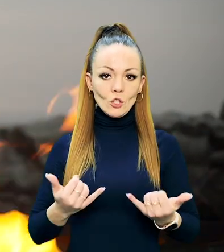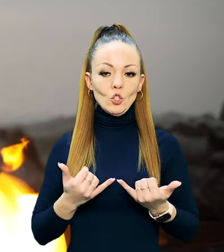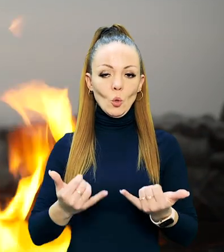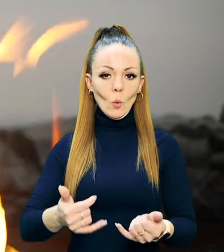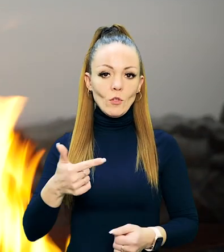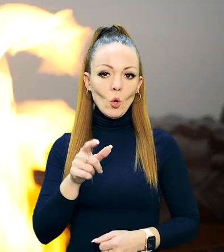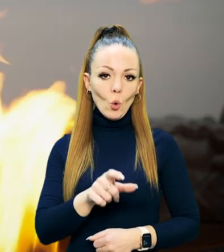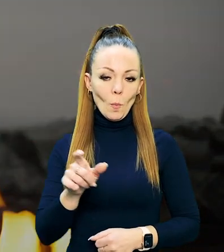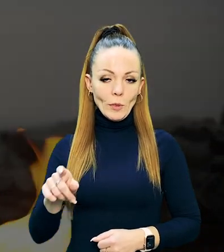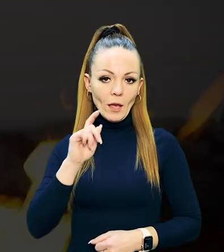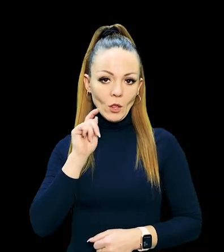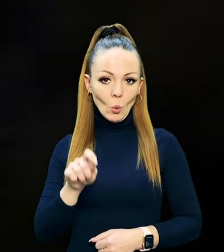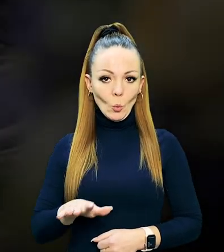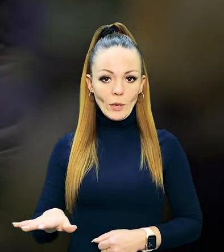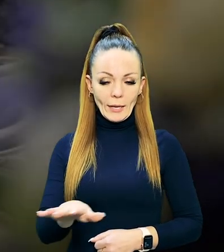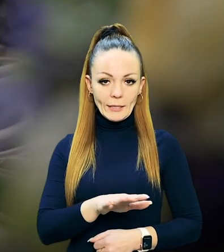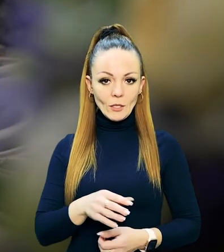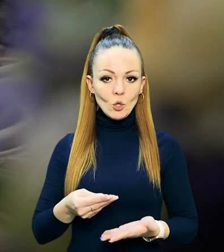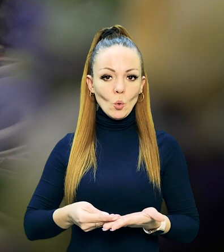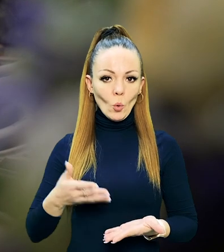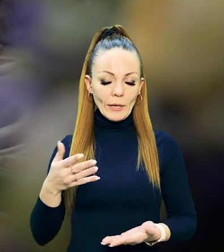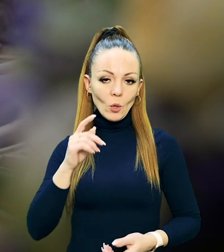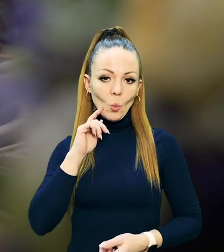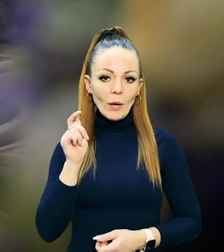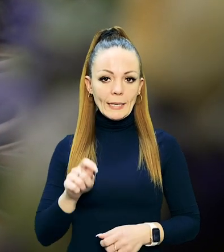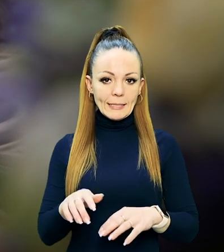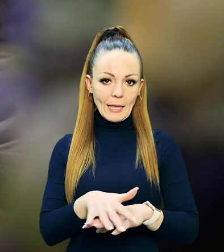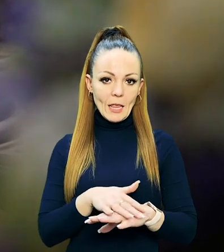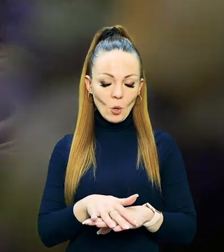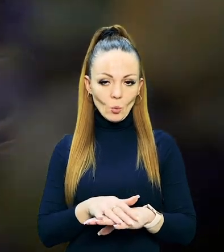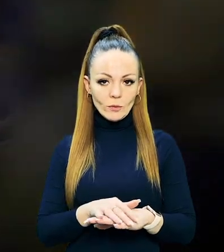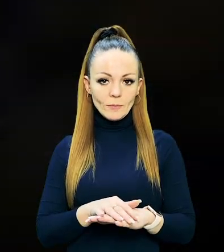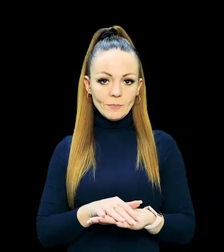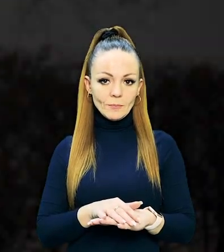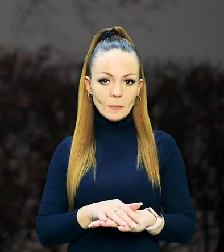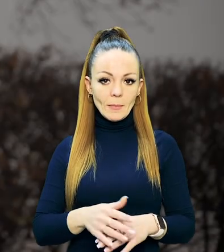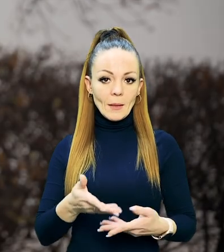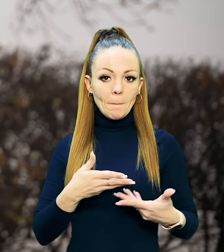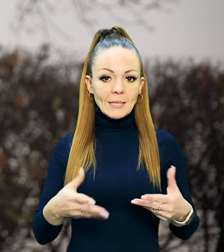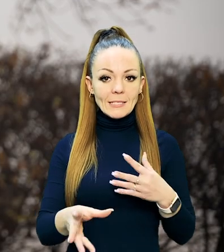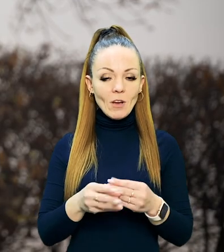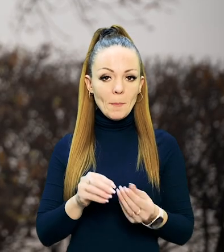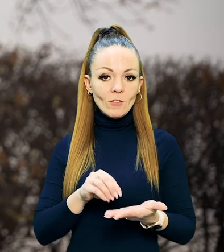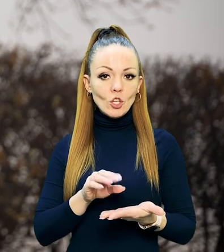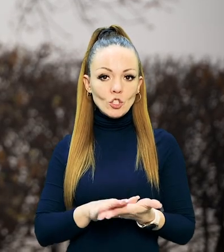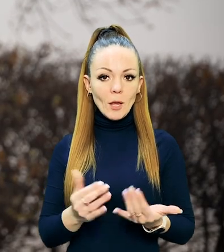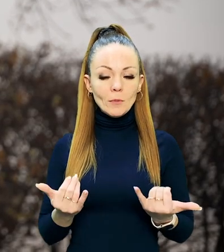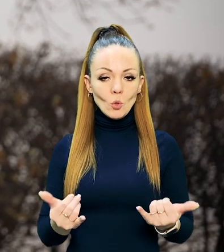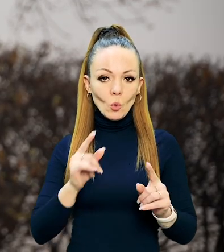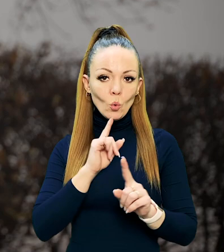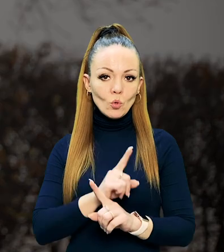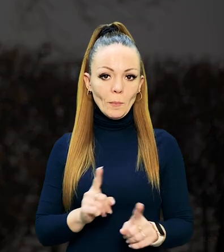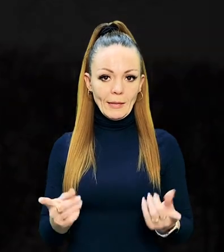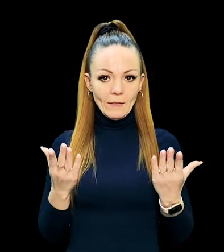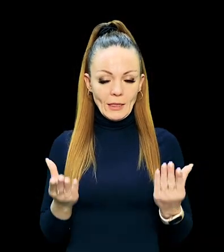Шановні громадяни України! Дорогі українські народи! Ми з вами відзначаємо